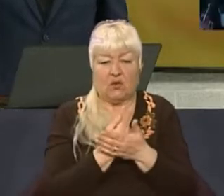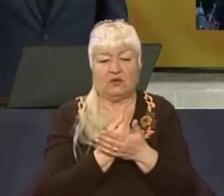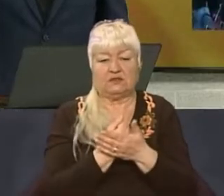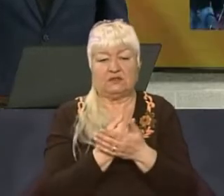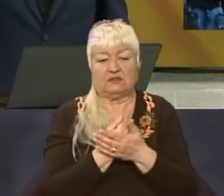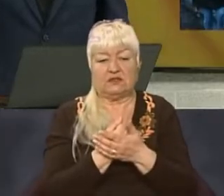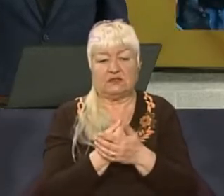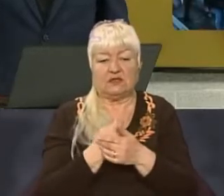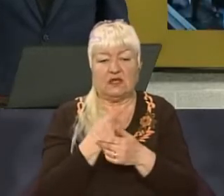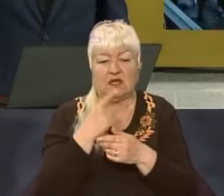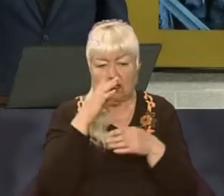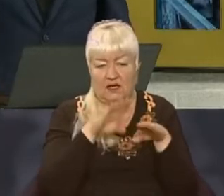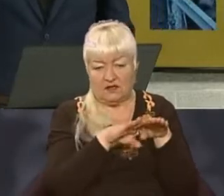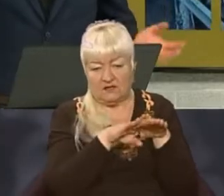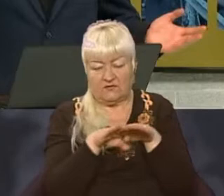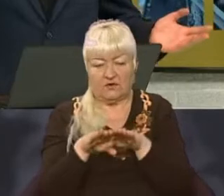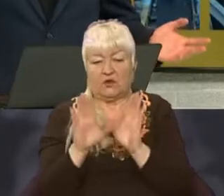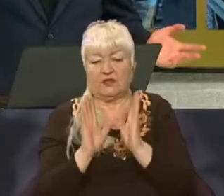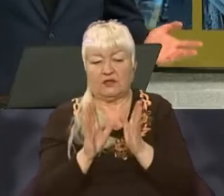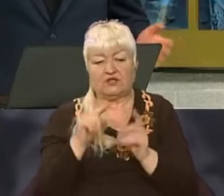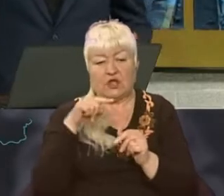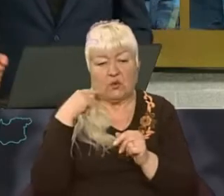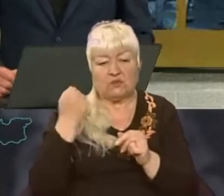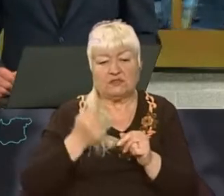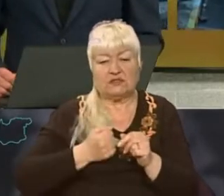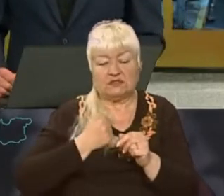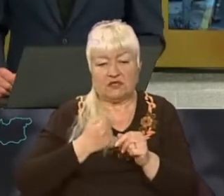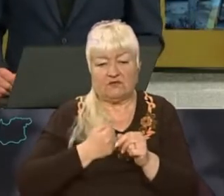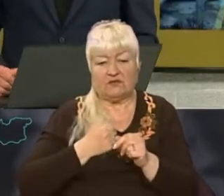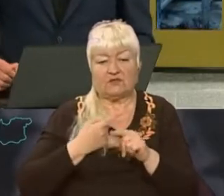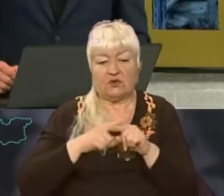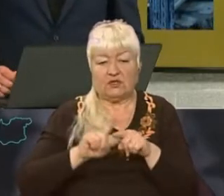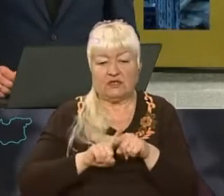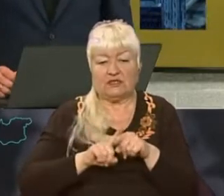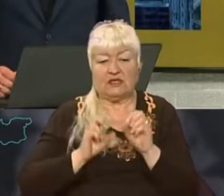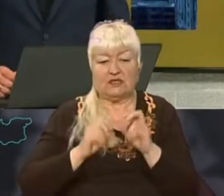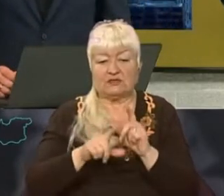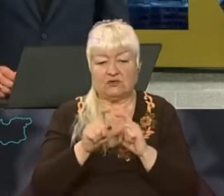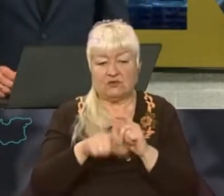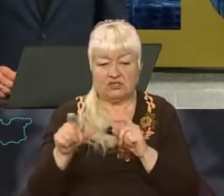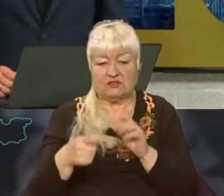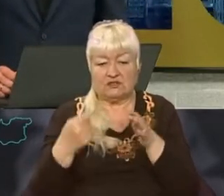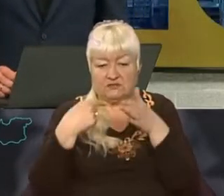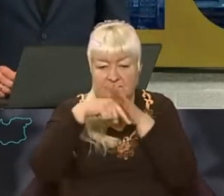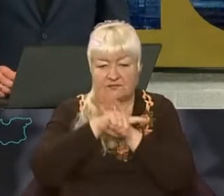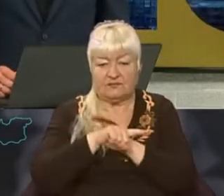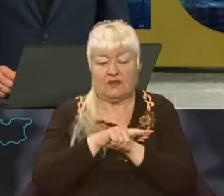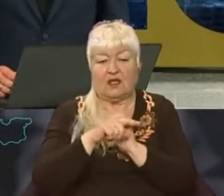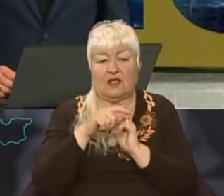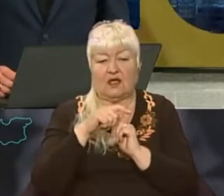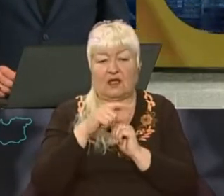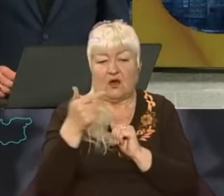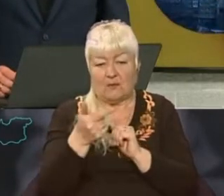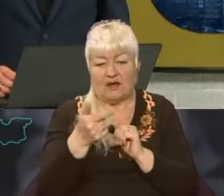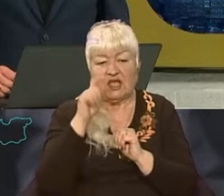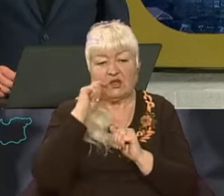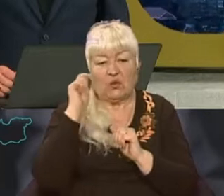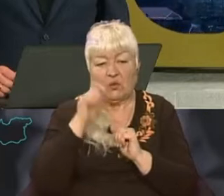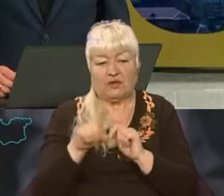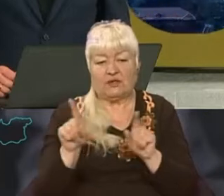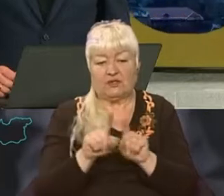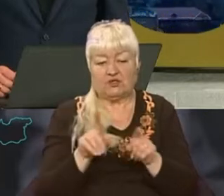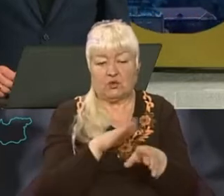ідентифікують і карають не лише російських військових, але й тих злочинців з числа громадян України, які